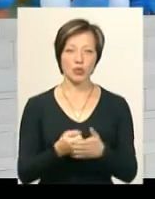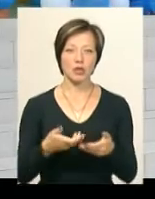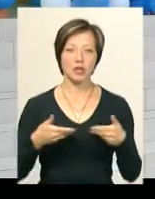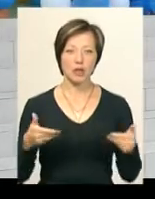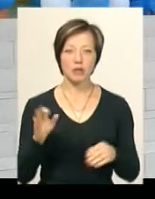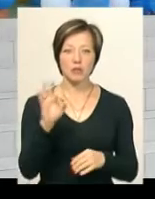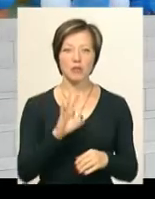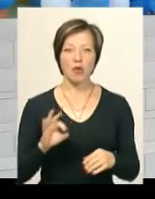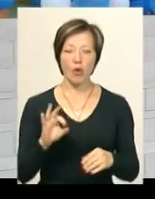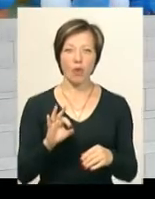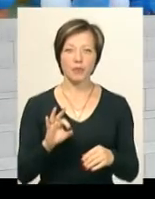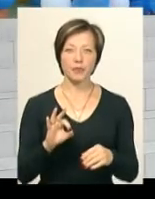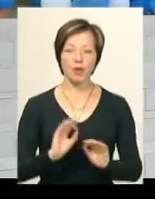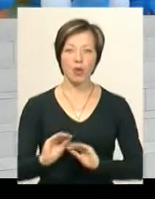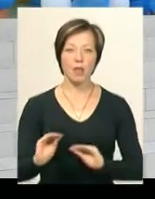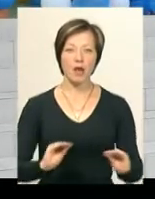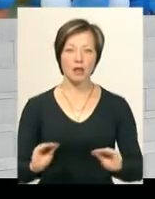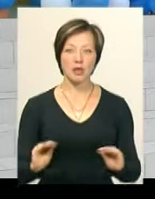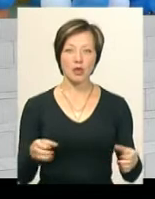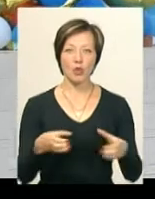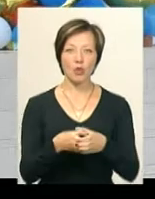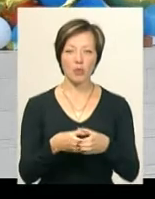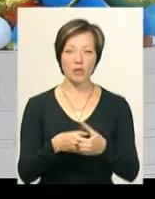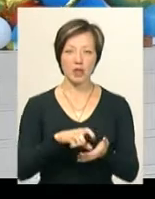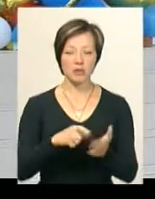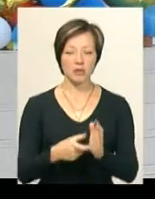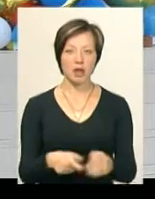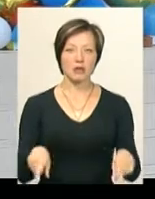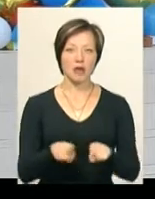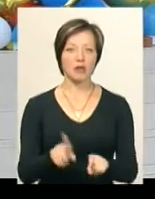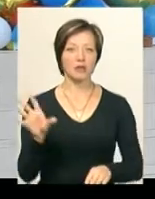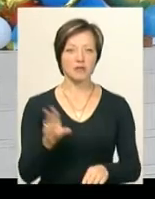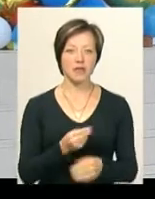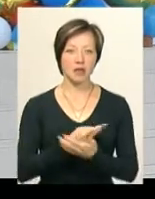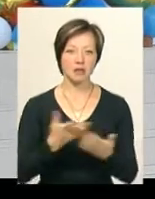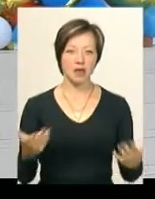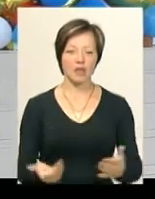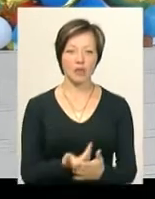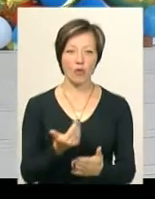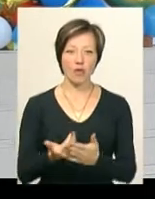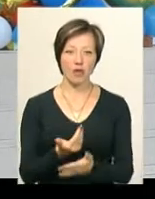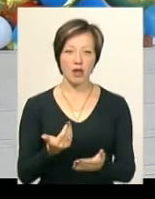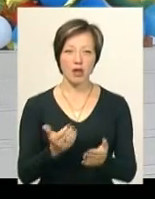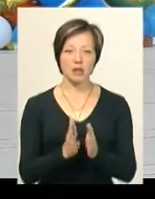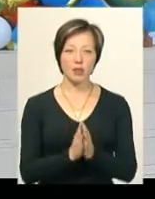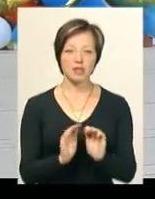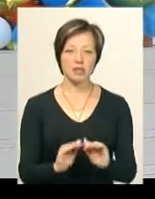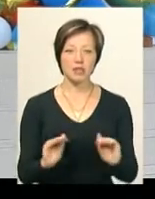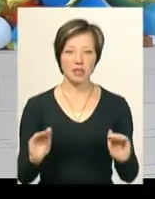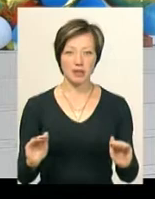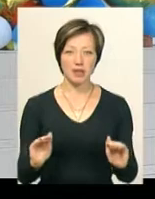Що стосується обладнання групових кімнат, також все яскраве, нове. Просить дітей